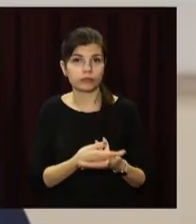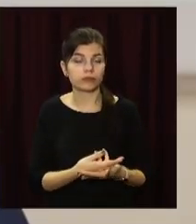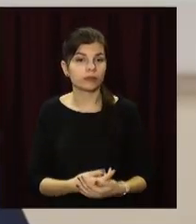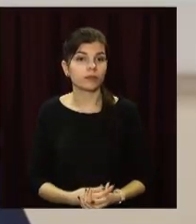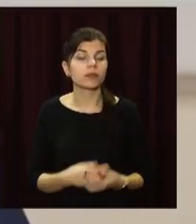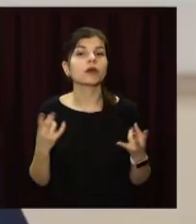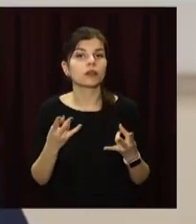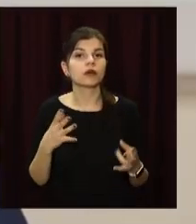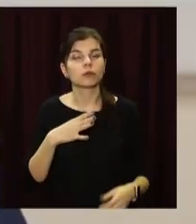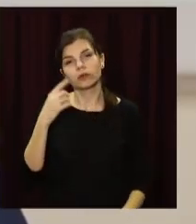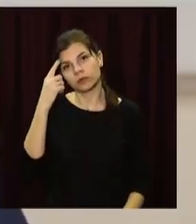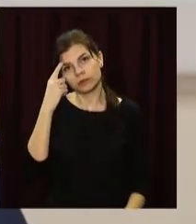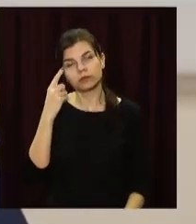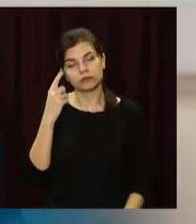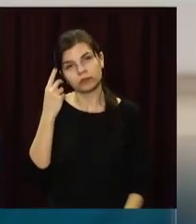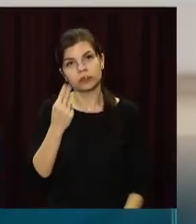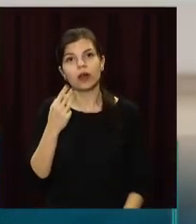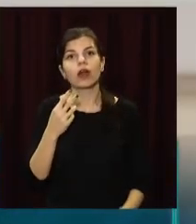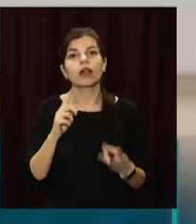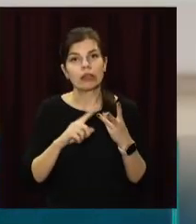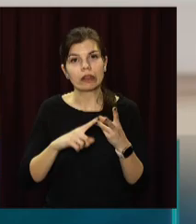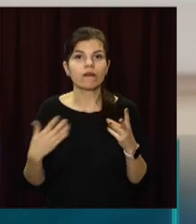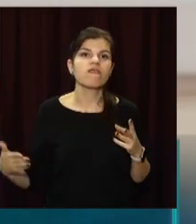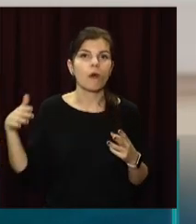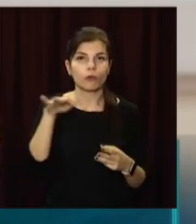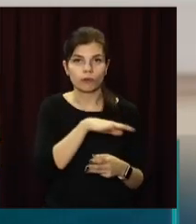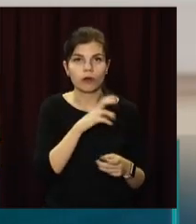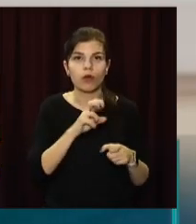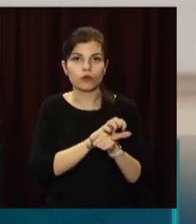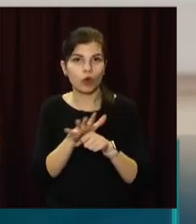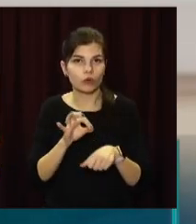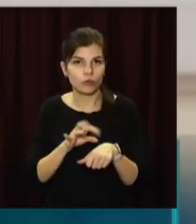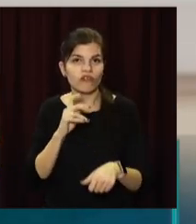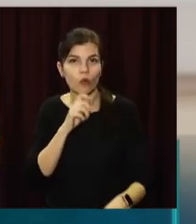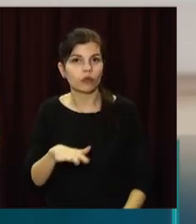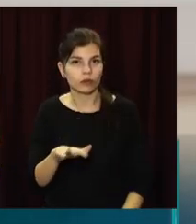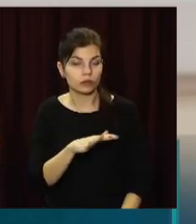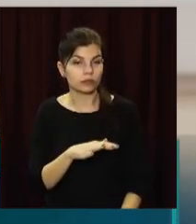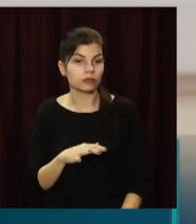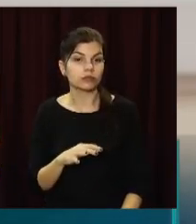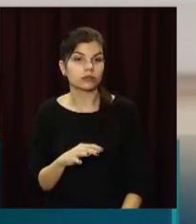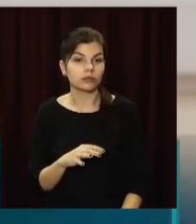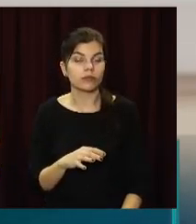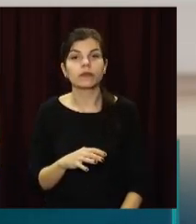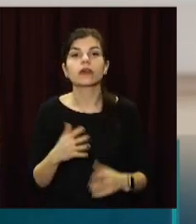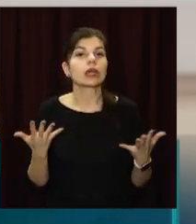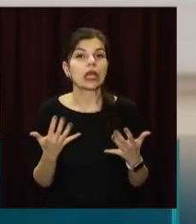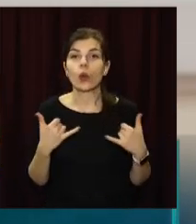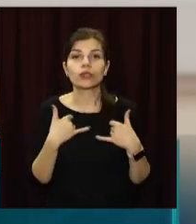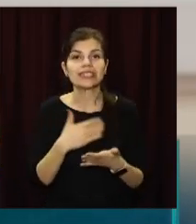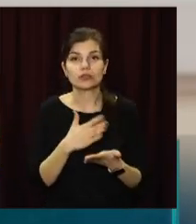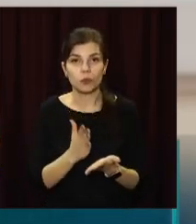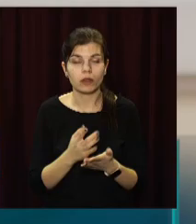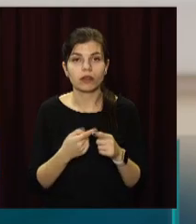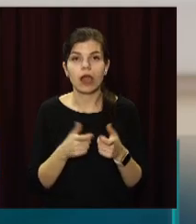Треба бути свідомим, розпочалась третя хвиля пандемії коронавірусу в Україні. Які у нас інструменти?